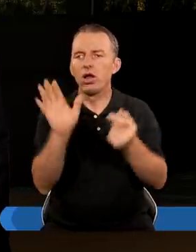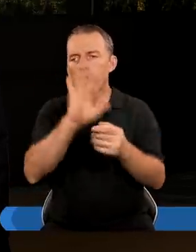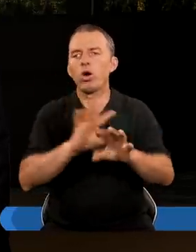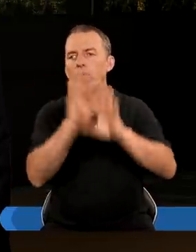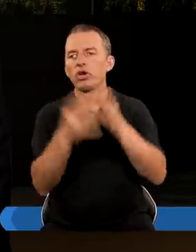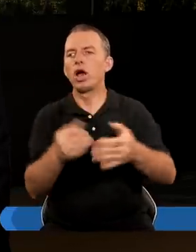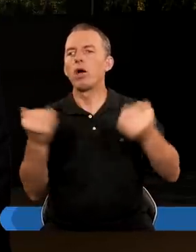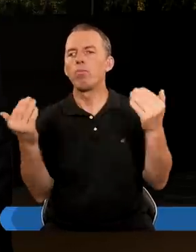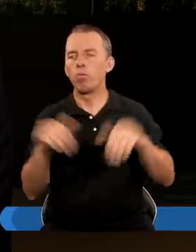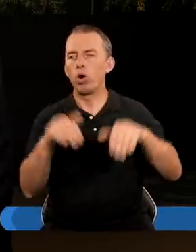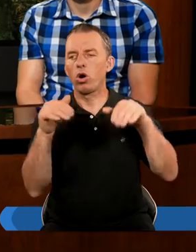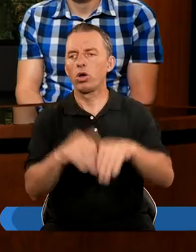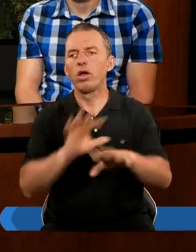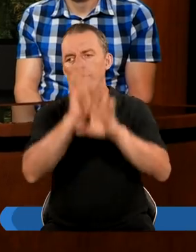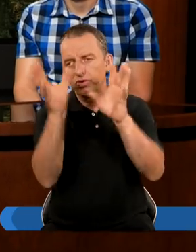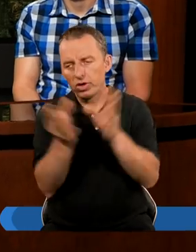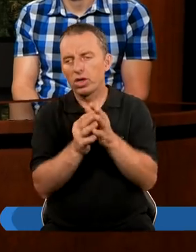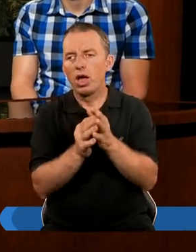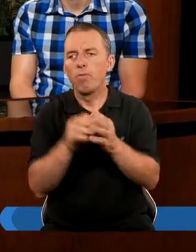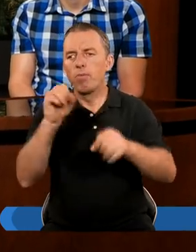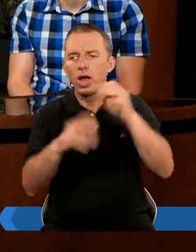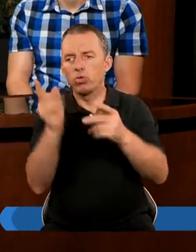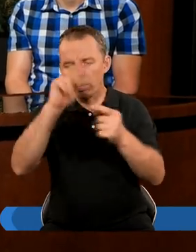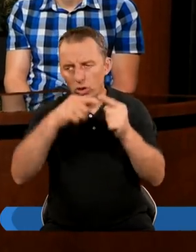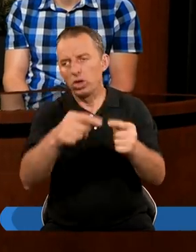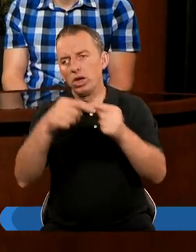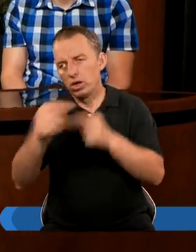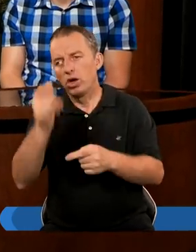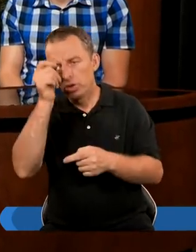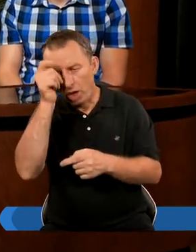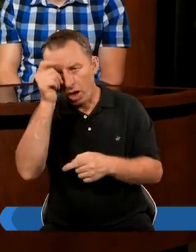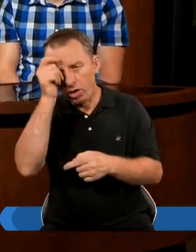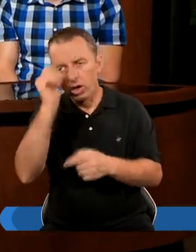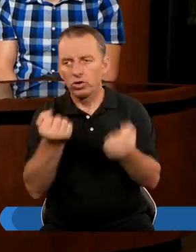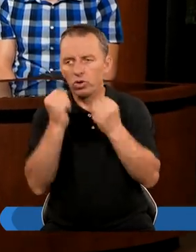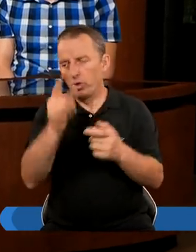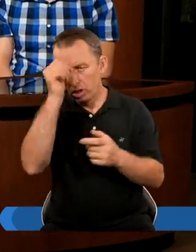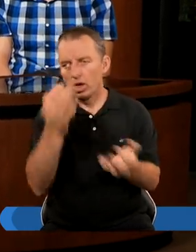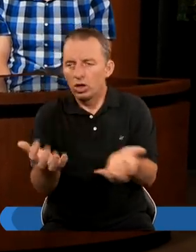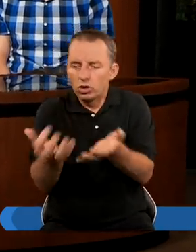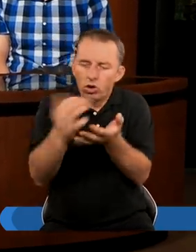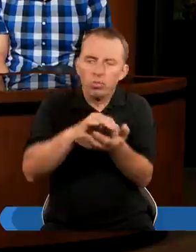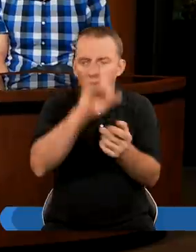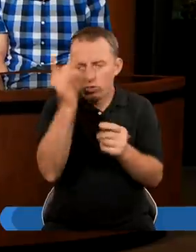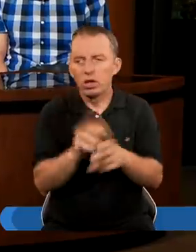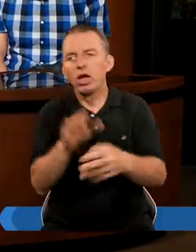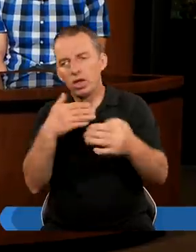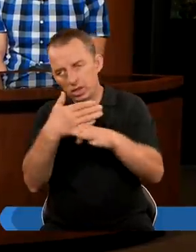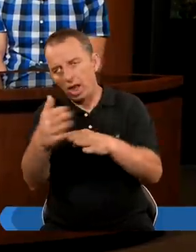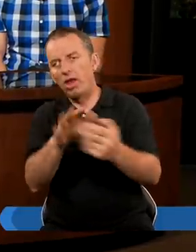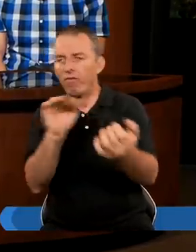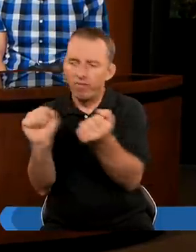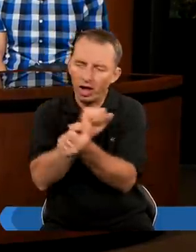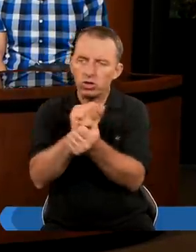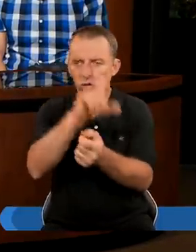Boga Wszechmogącego Mimo tych wszystkich Plak Które Bóg zsyła Szatan Siły diabelskie Są w stanie Zgromadzić ludzi Żeby dalej